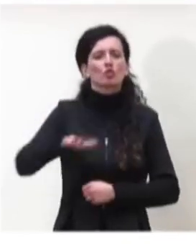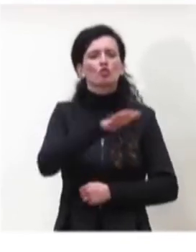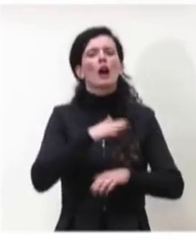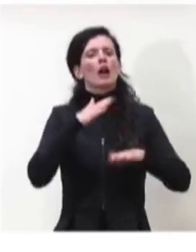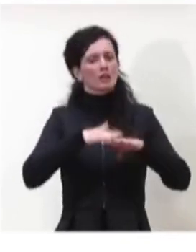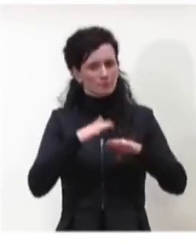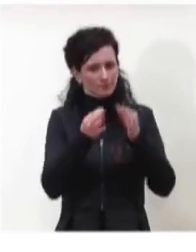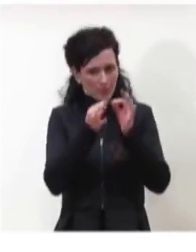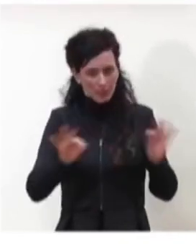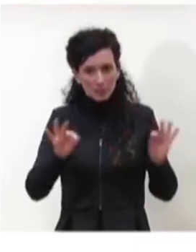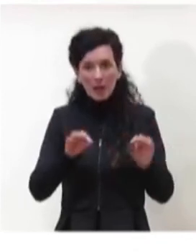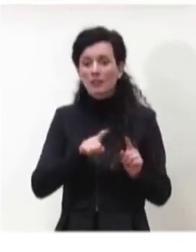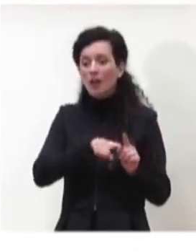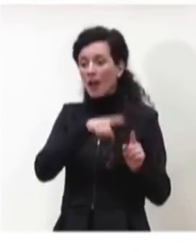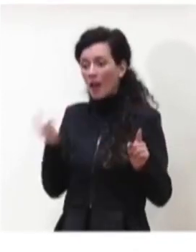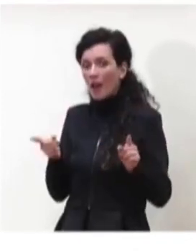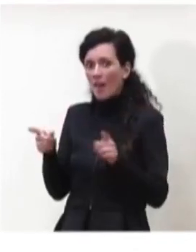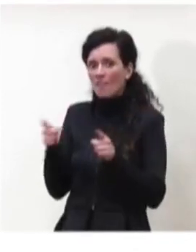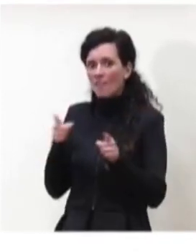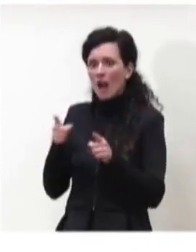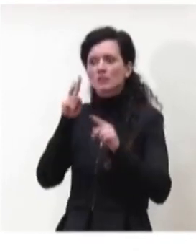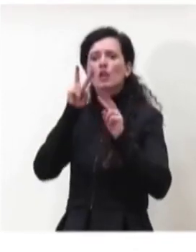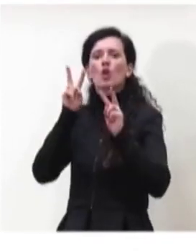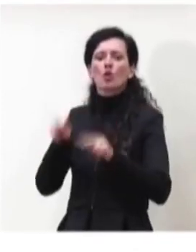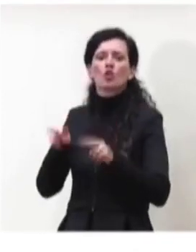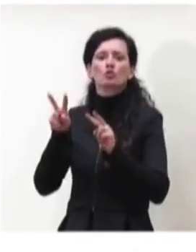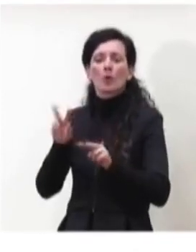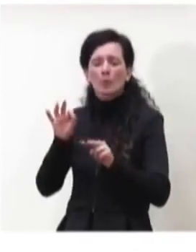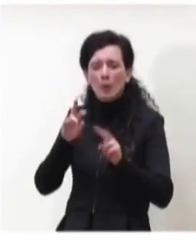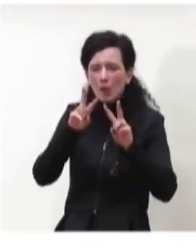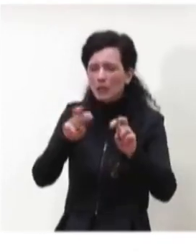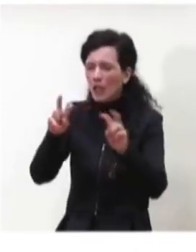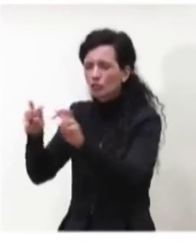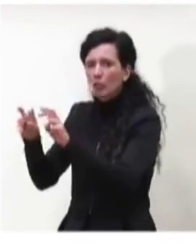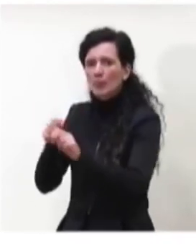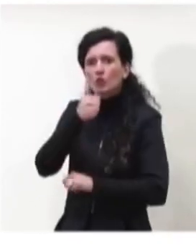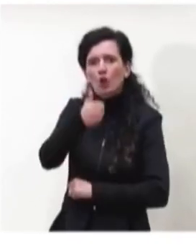a quella invece di controllo che mira proprio al tracciamento individuale.